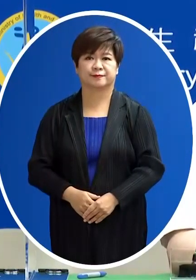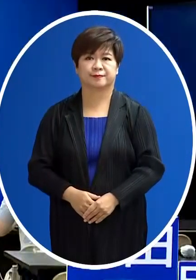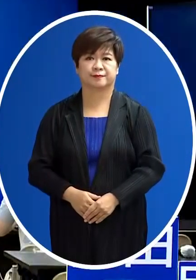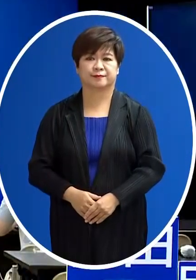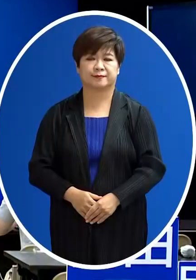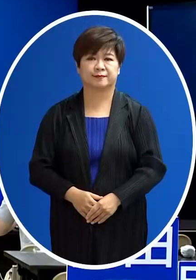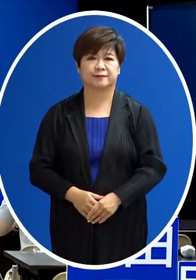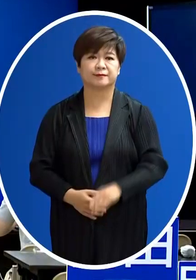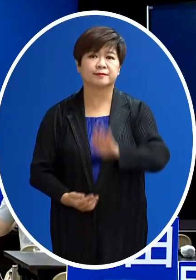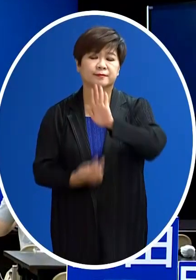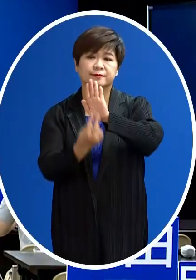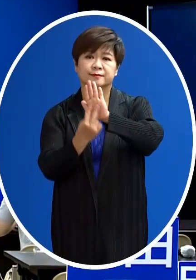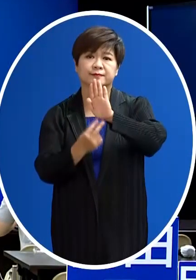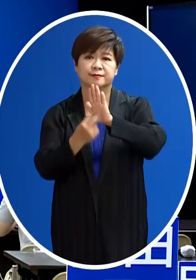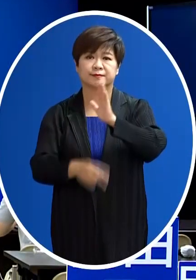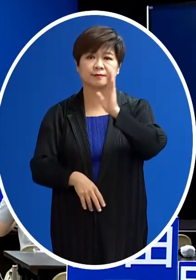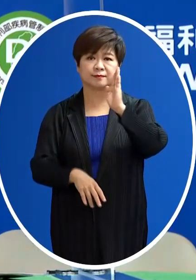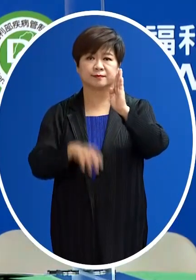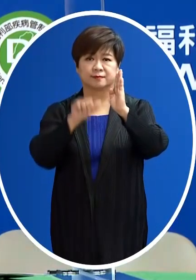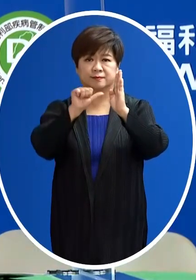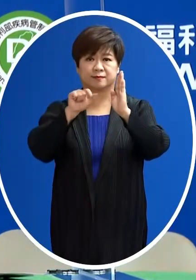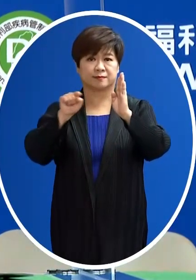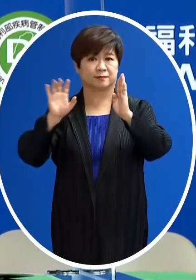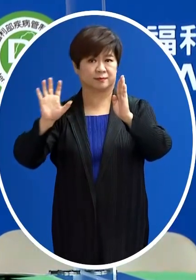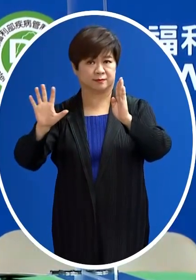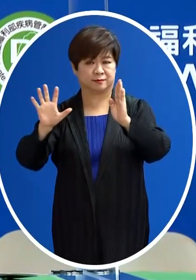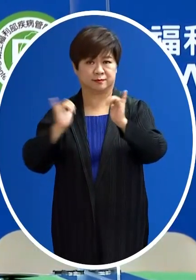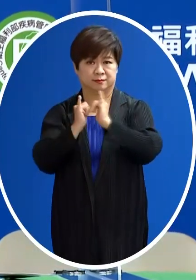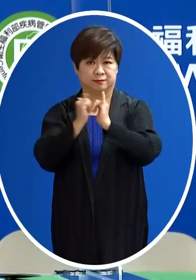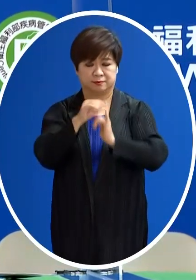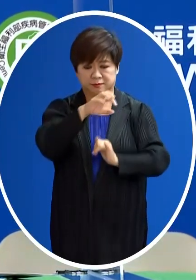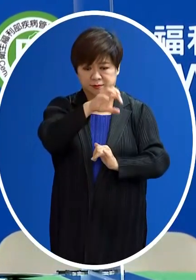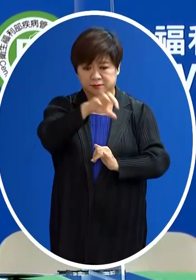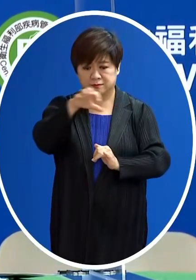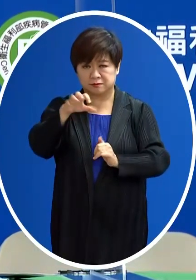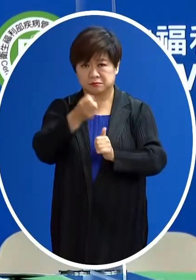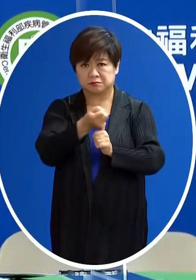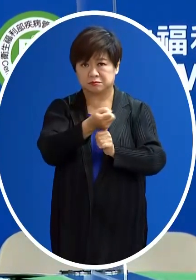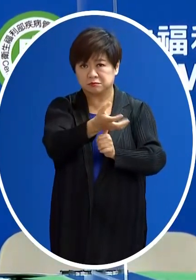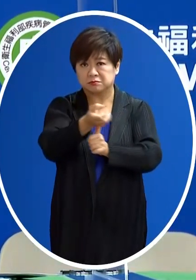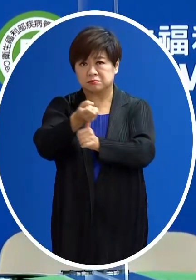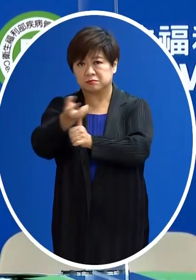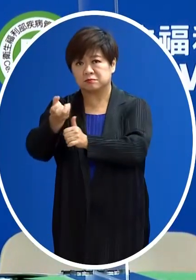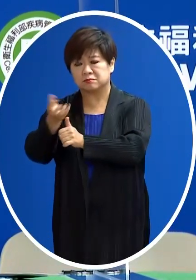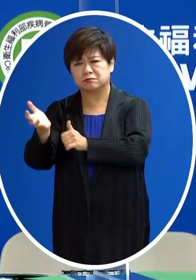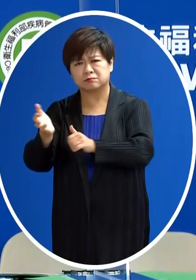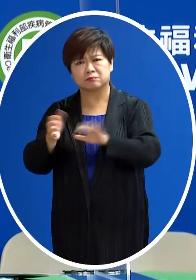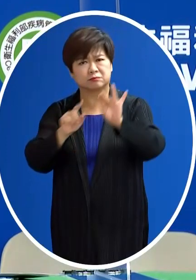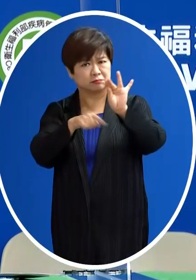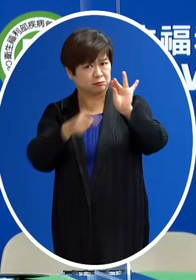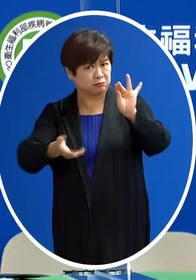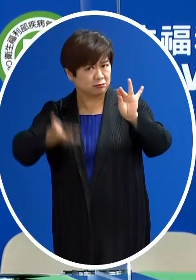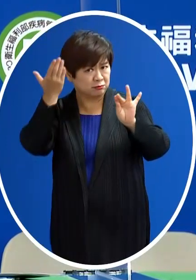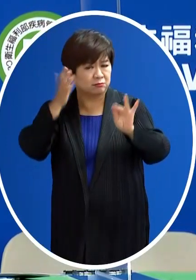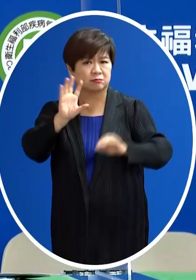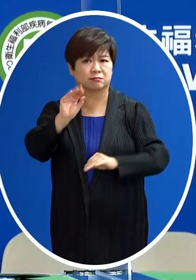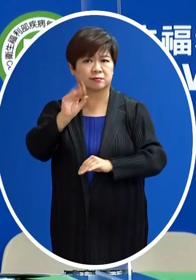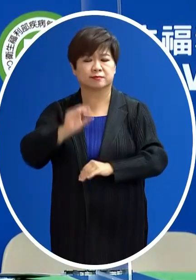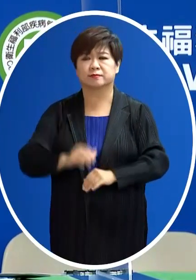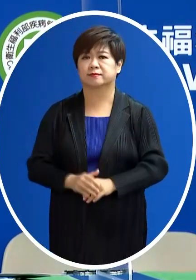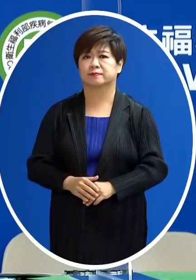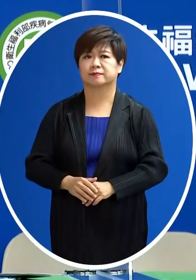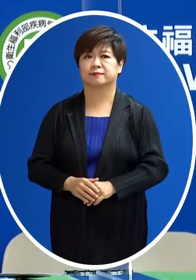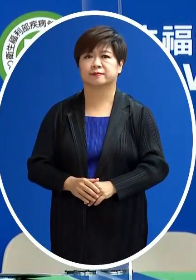有關就是BA.5的在社區是否就是有100多例 那這個部分應該就是說